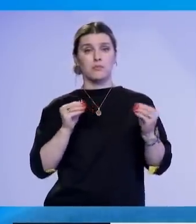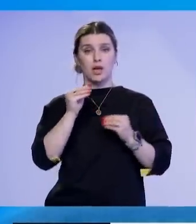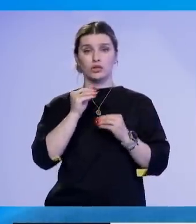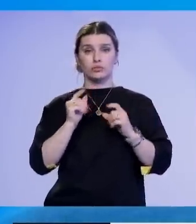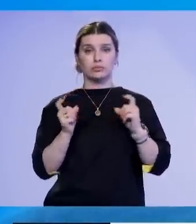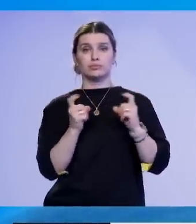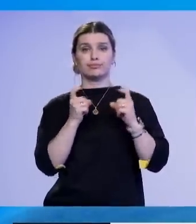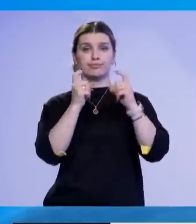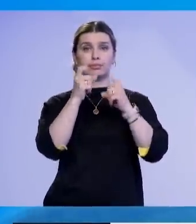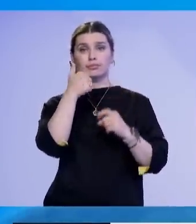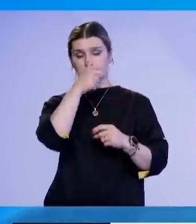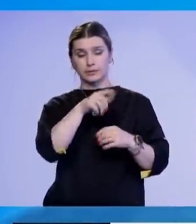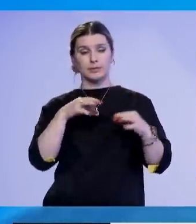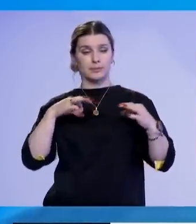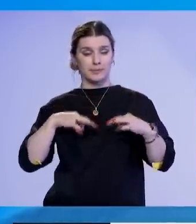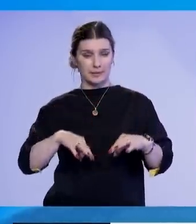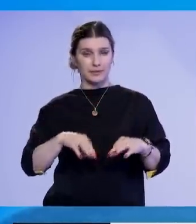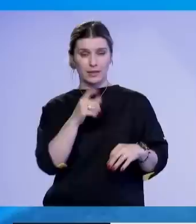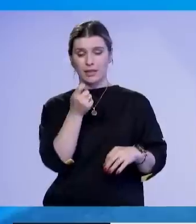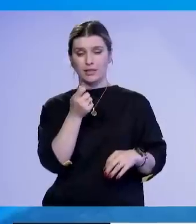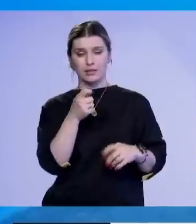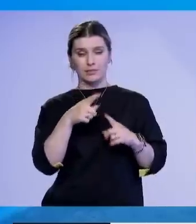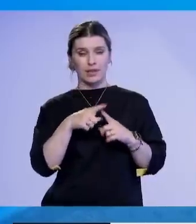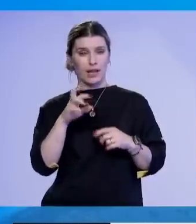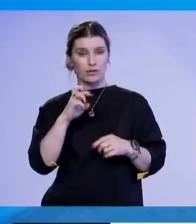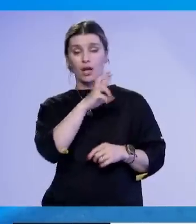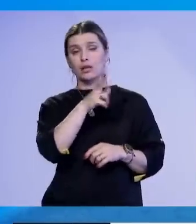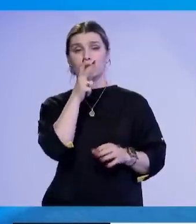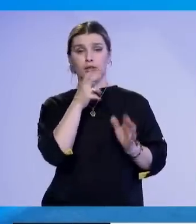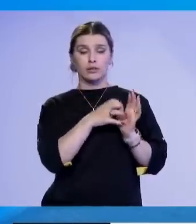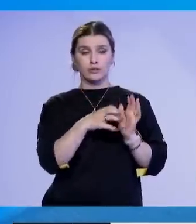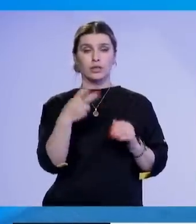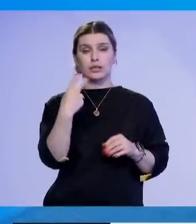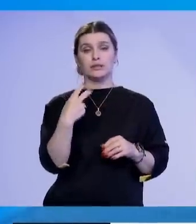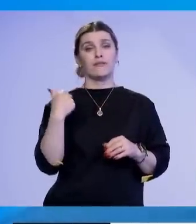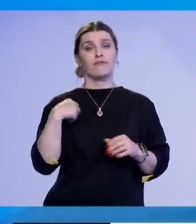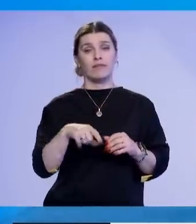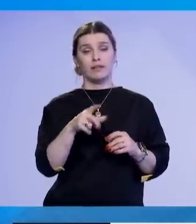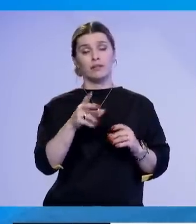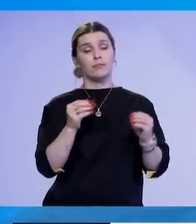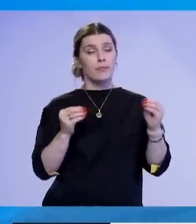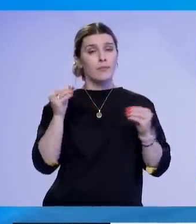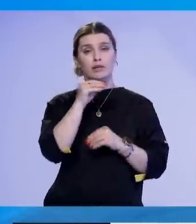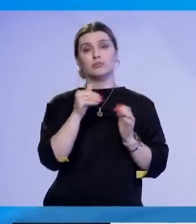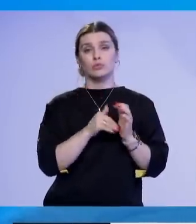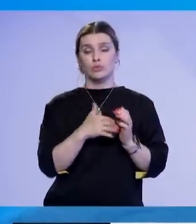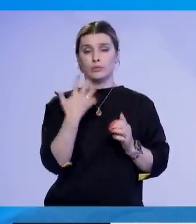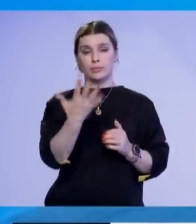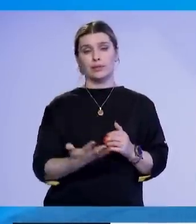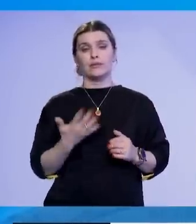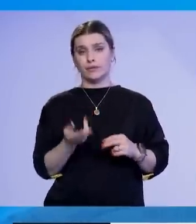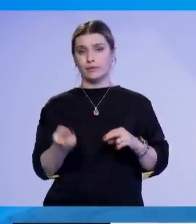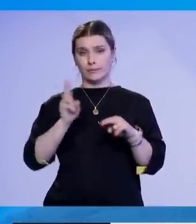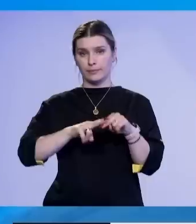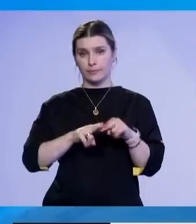tensionuara pasi presidenti Recep Tayyp Erdoğan kërkën të zgjas 20 vitet e ti në pushtet edhe me 5 vitet e tjera.